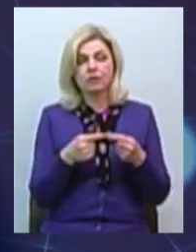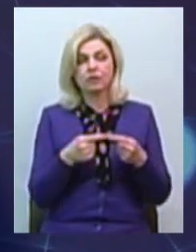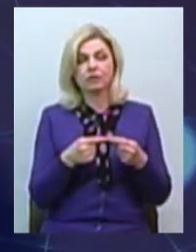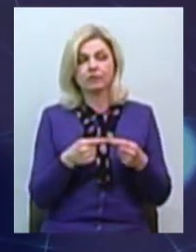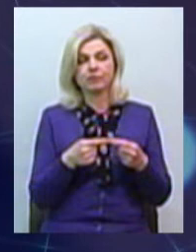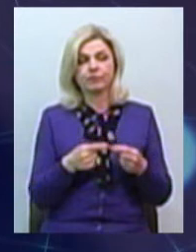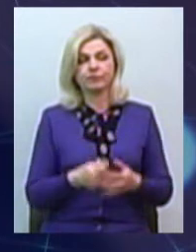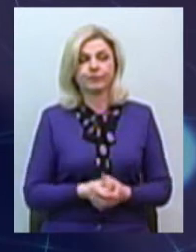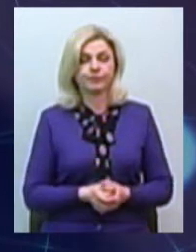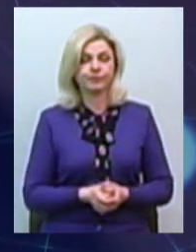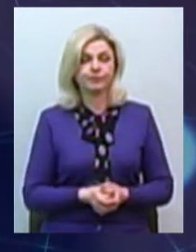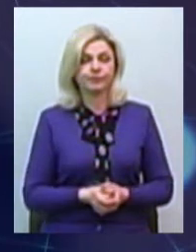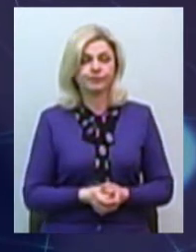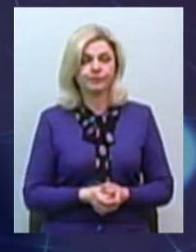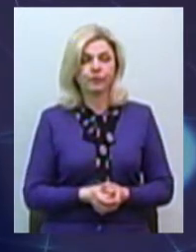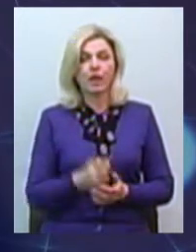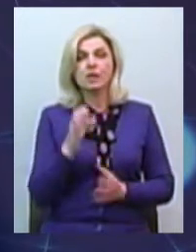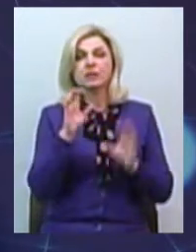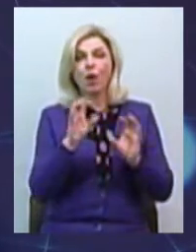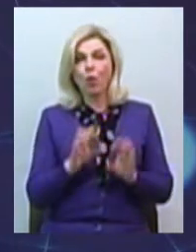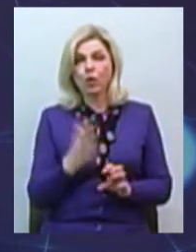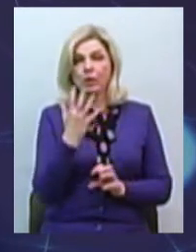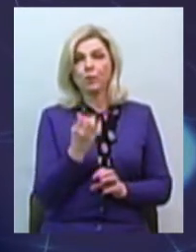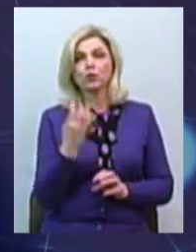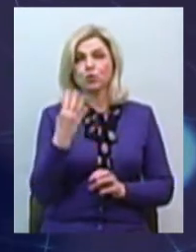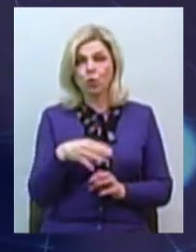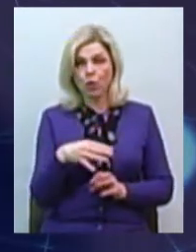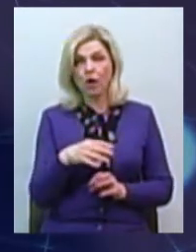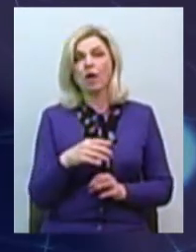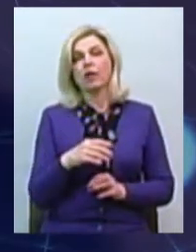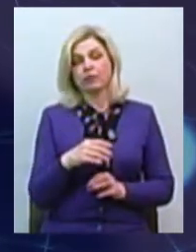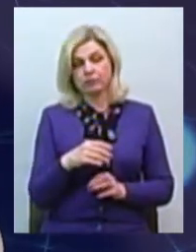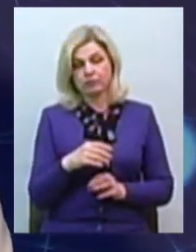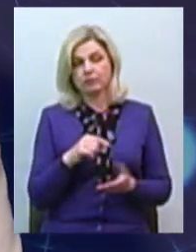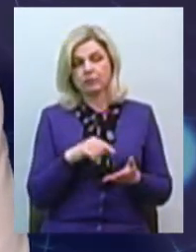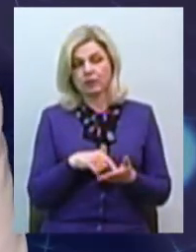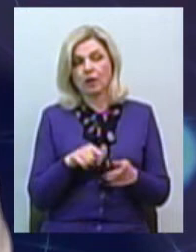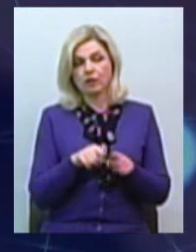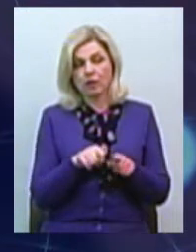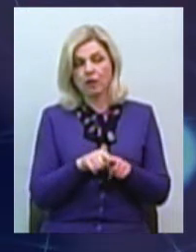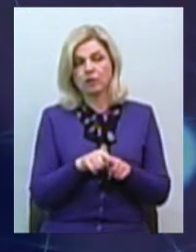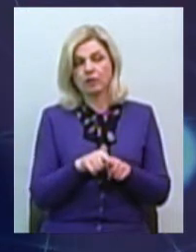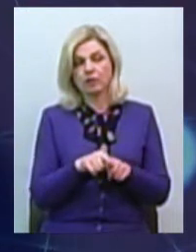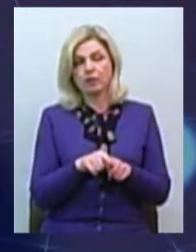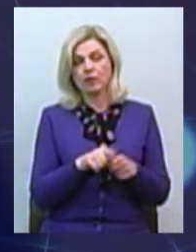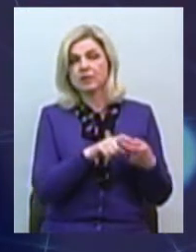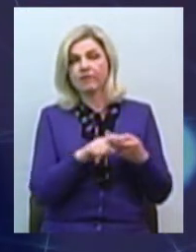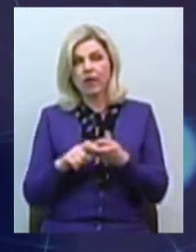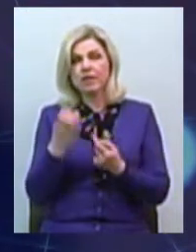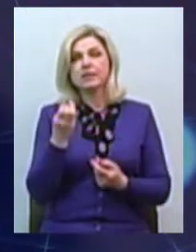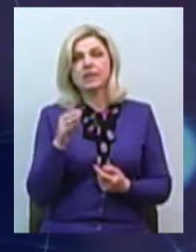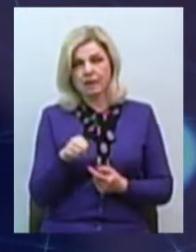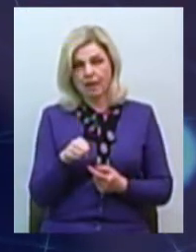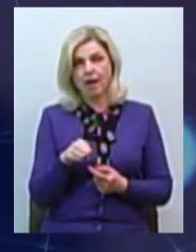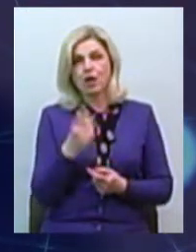ним та роботодавцем. Закон 540, про який я вже говорила, він ніс також корективи до статті 113 Кодексу